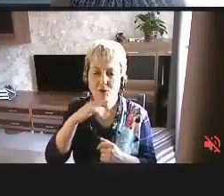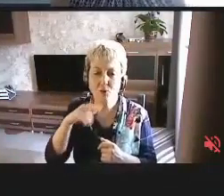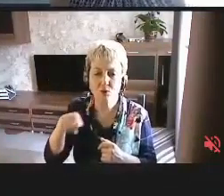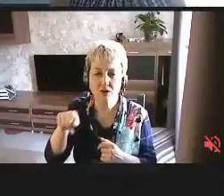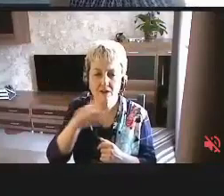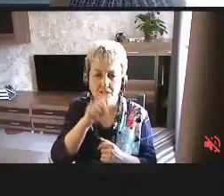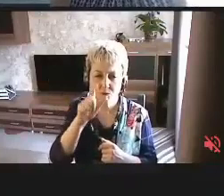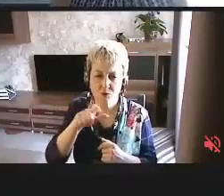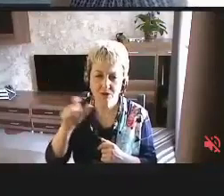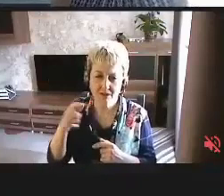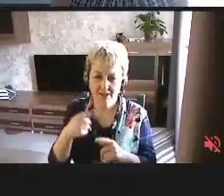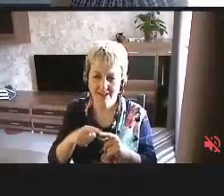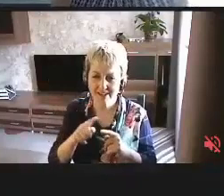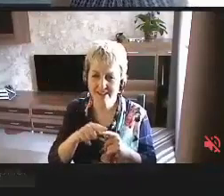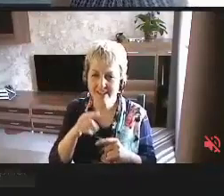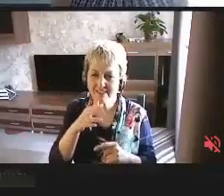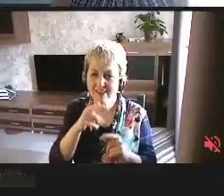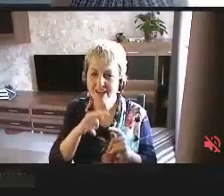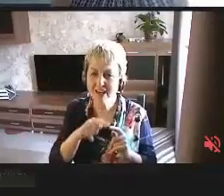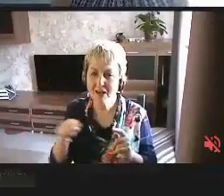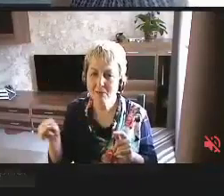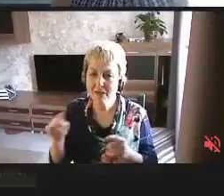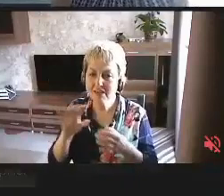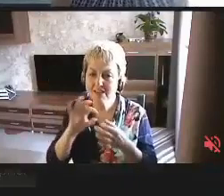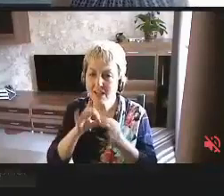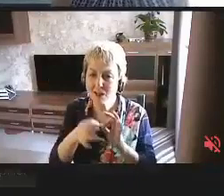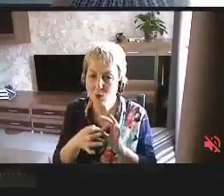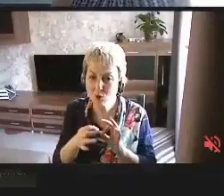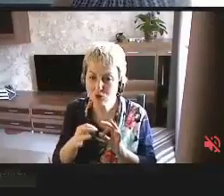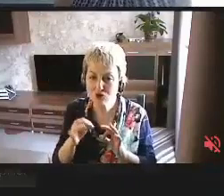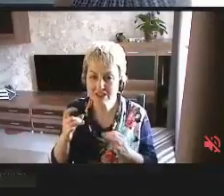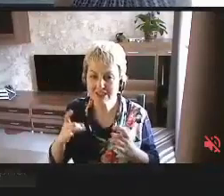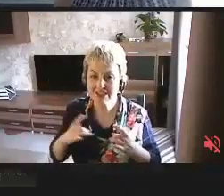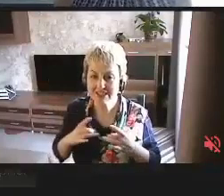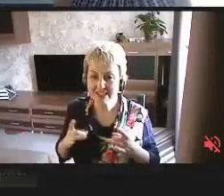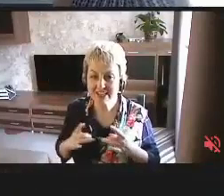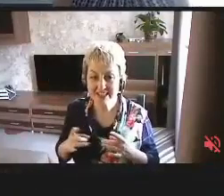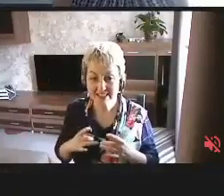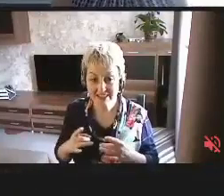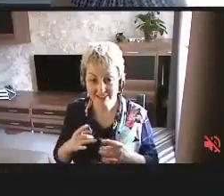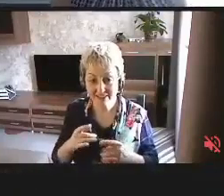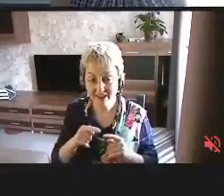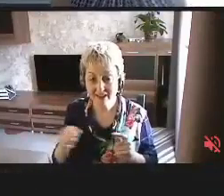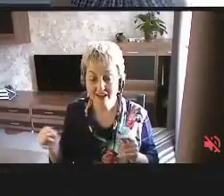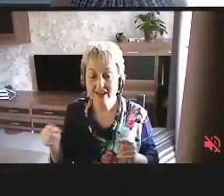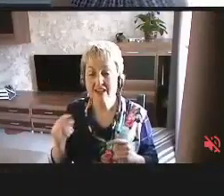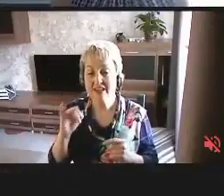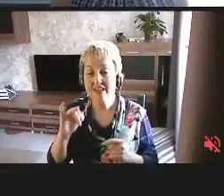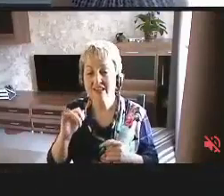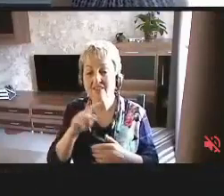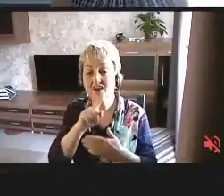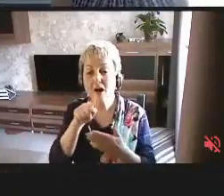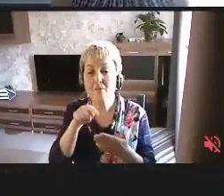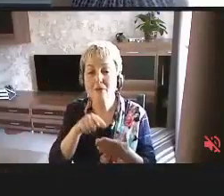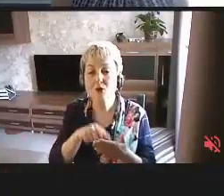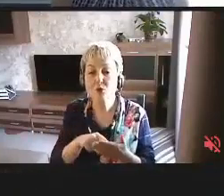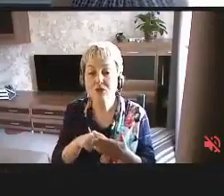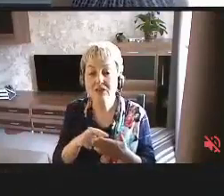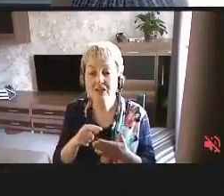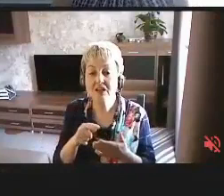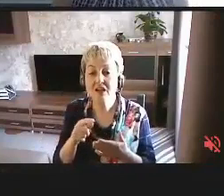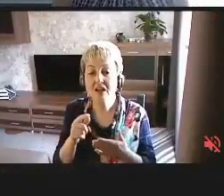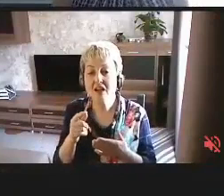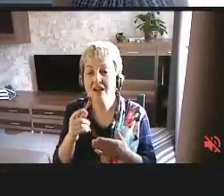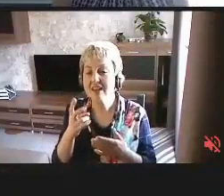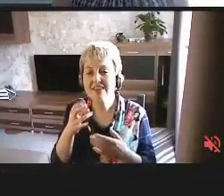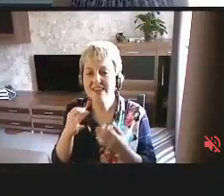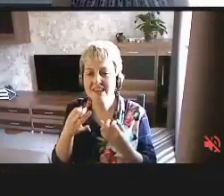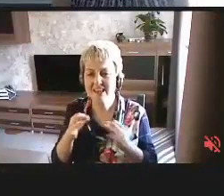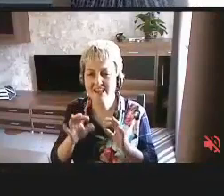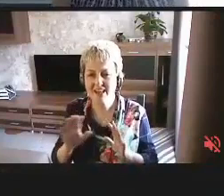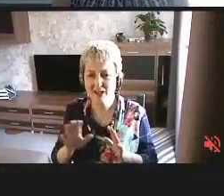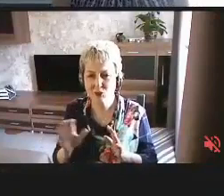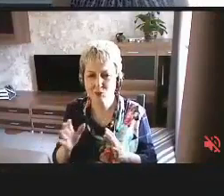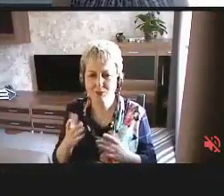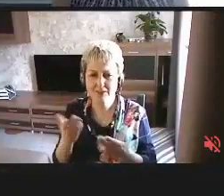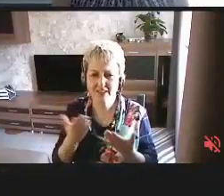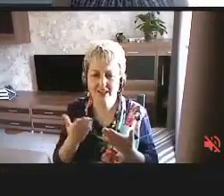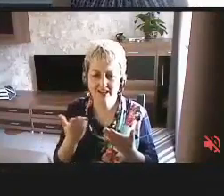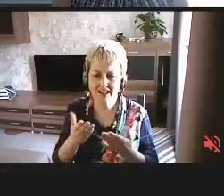время сложное и стрессовое, и вопрос недоступности тех или иных